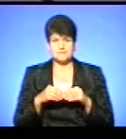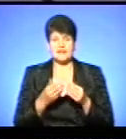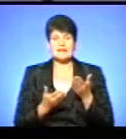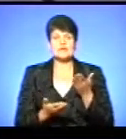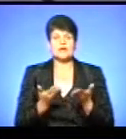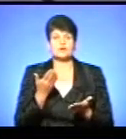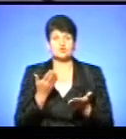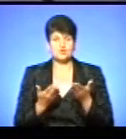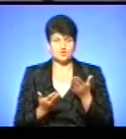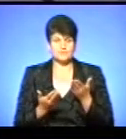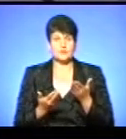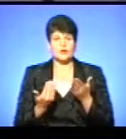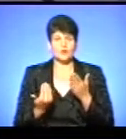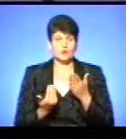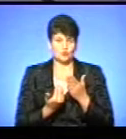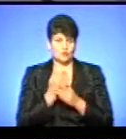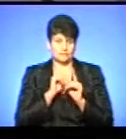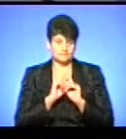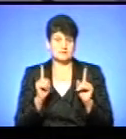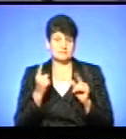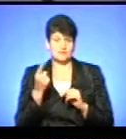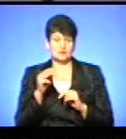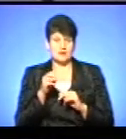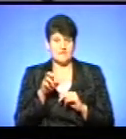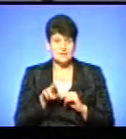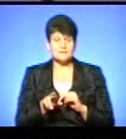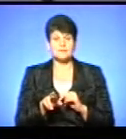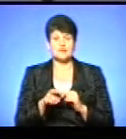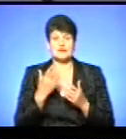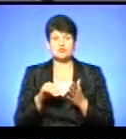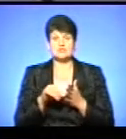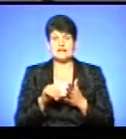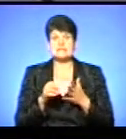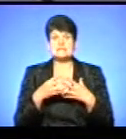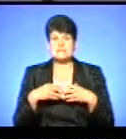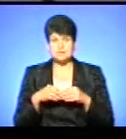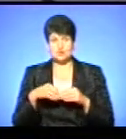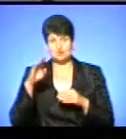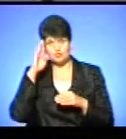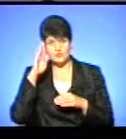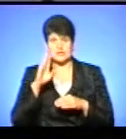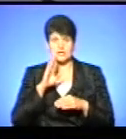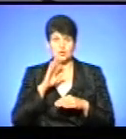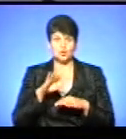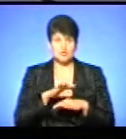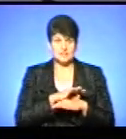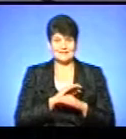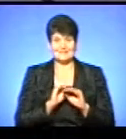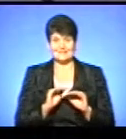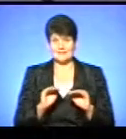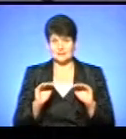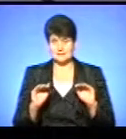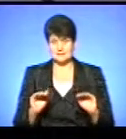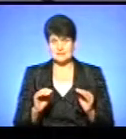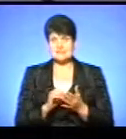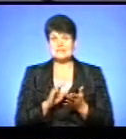тут нове введення одне ще також з 1 травня, що якщо члени сім'ї, чоловік, дружина і неповнолітні діти